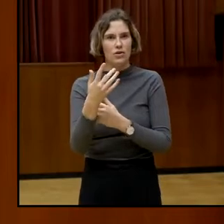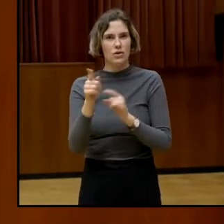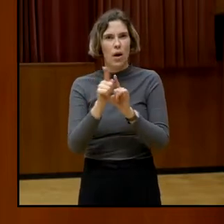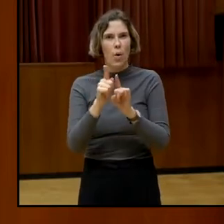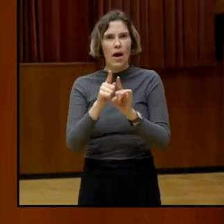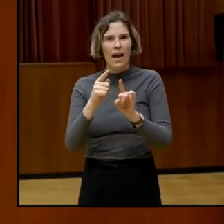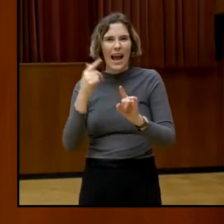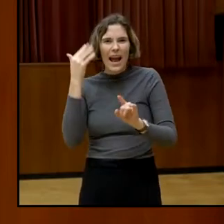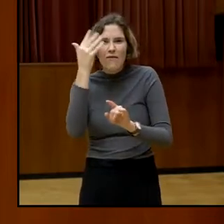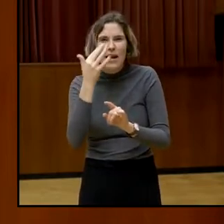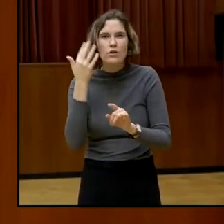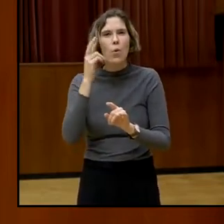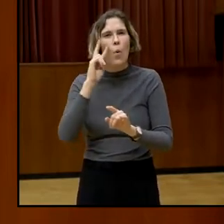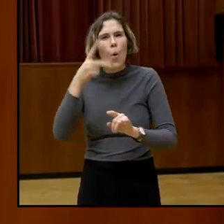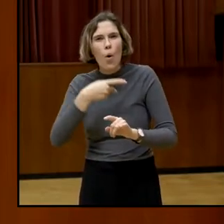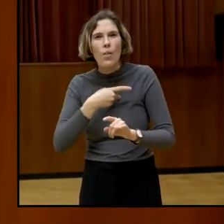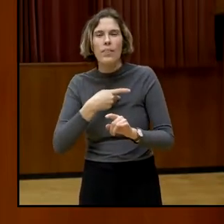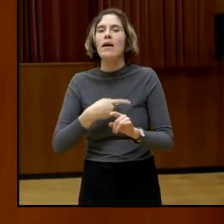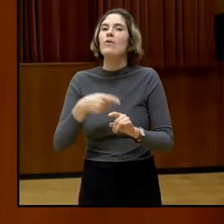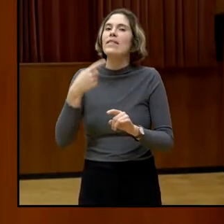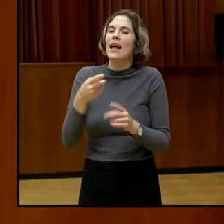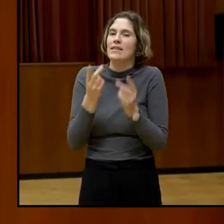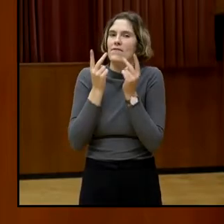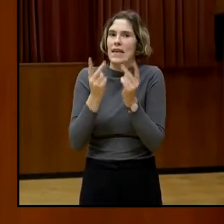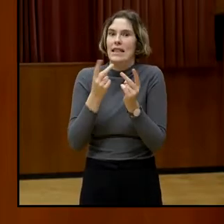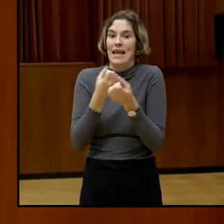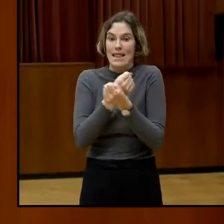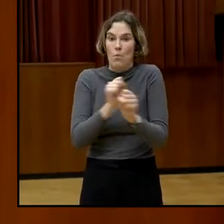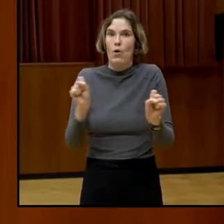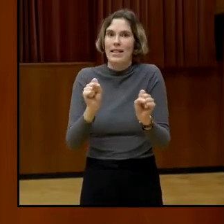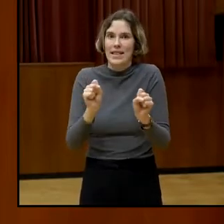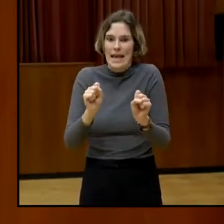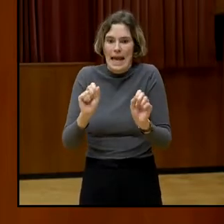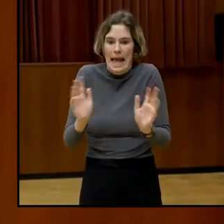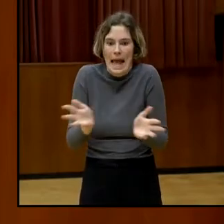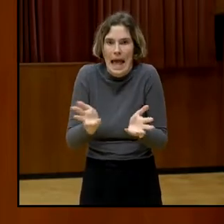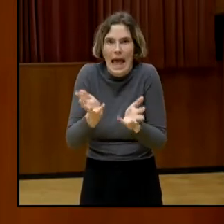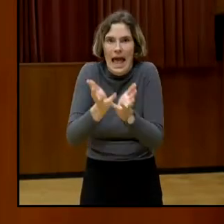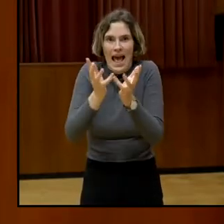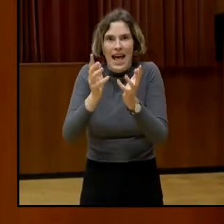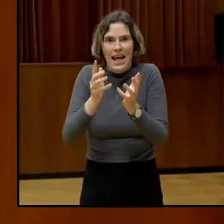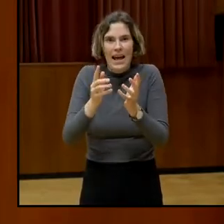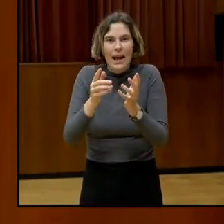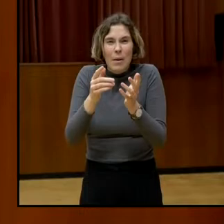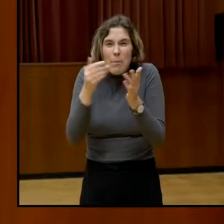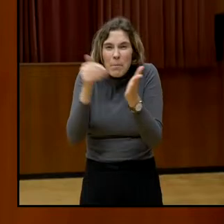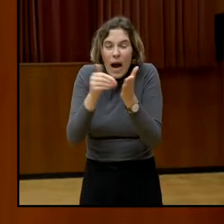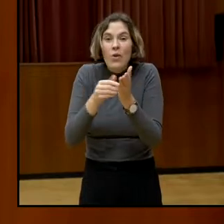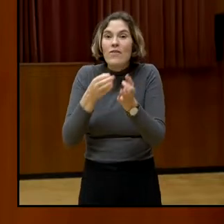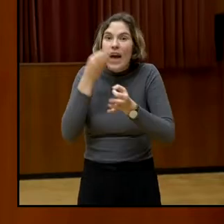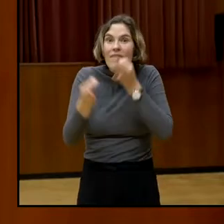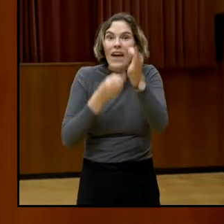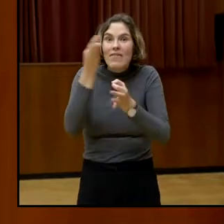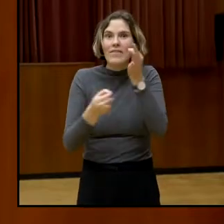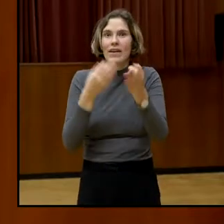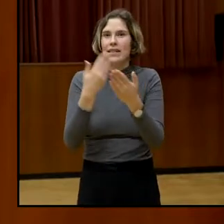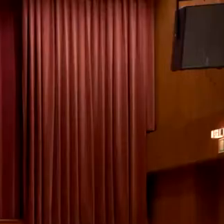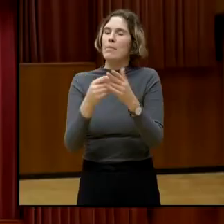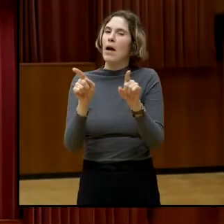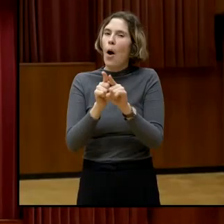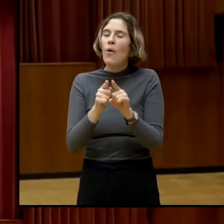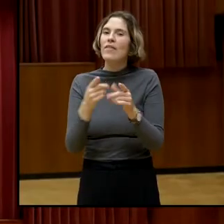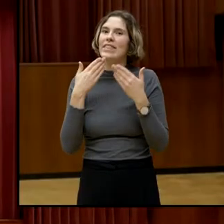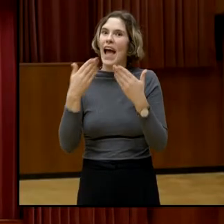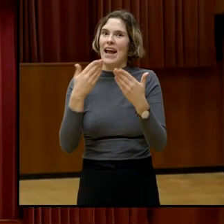Fragen stellen, Fragen stellen und Fragen stellen. Und dafür muss ich sagen, danke, dass das so funktioniert hat. Dankeschön.